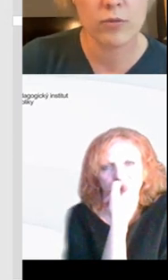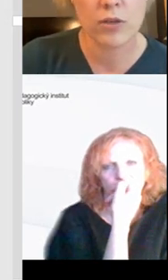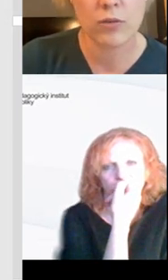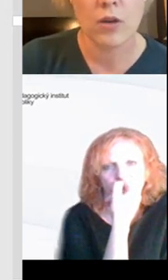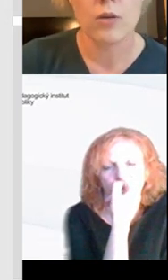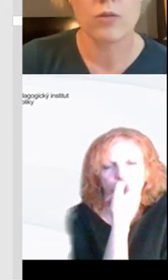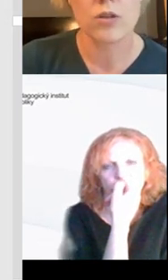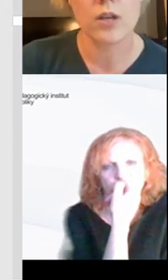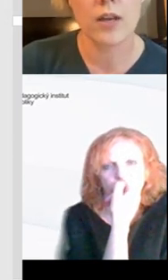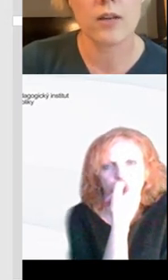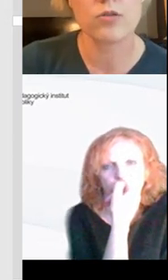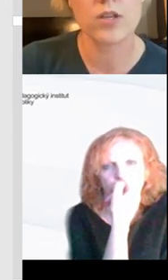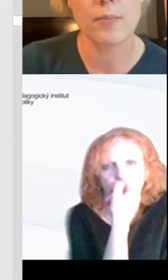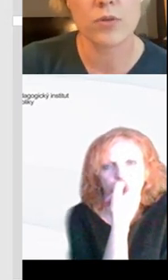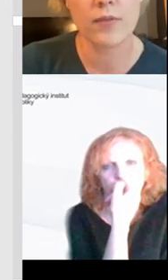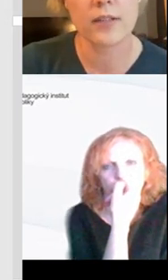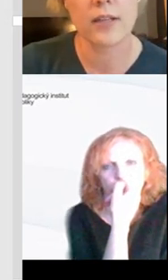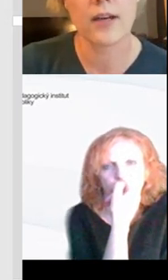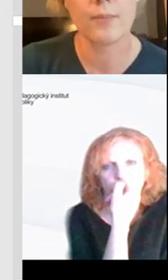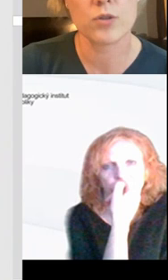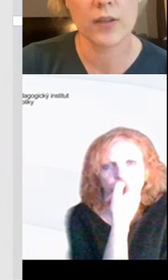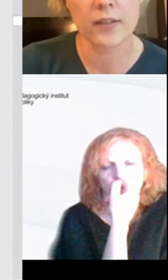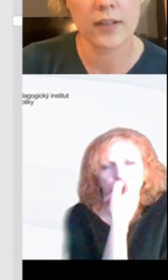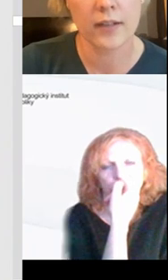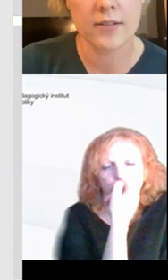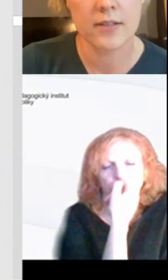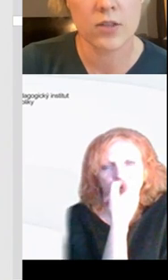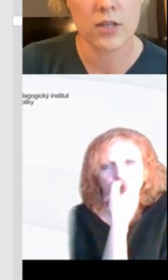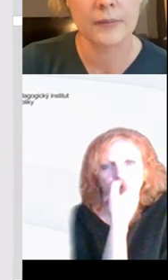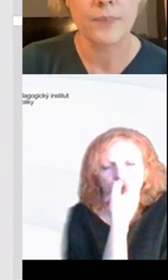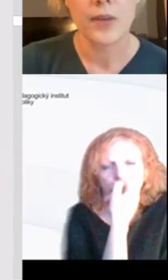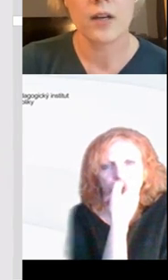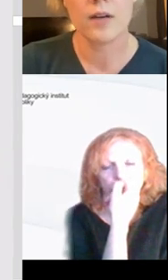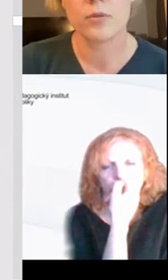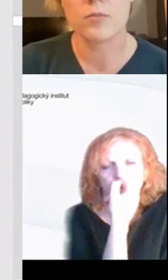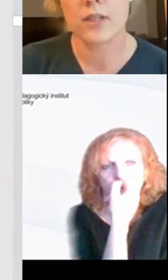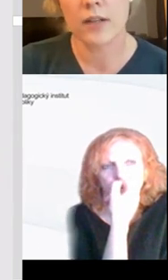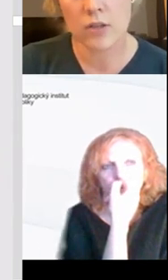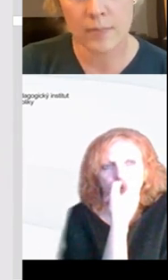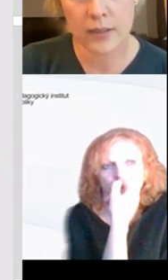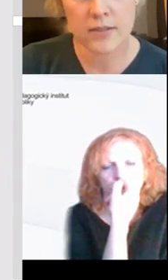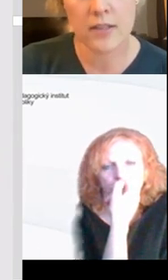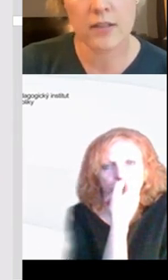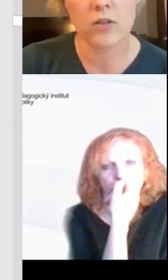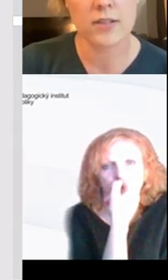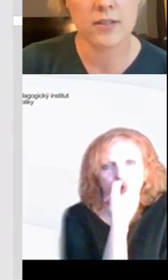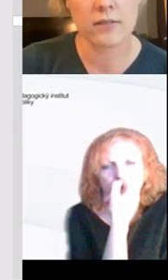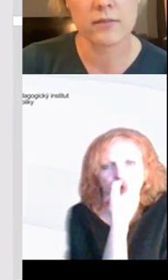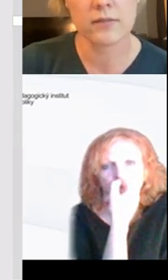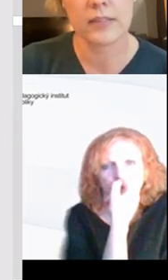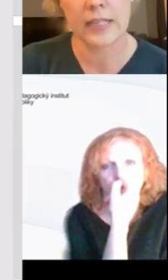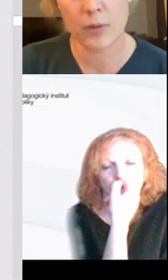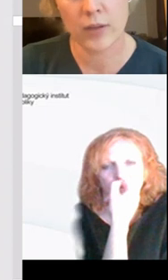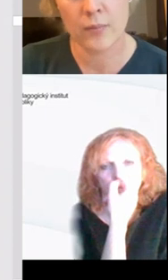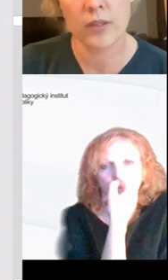Včelku nebo Pavučinku, určitě je používejte a používejte tady tyhle cvičení. Potom z těch dalších aplikací, ono je